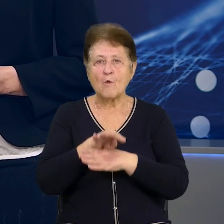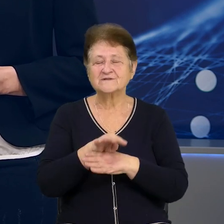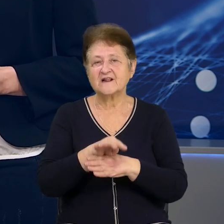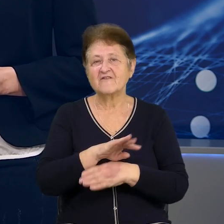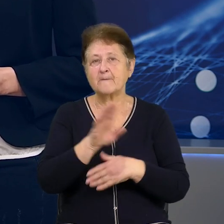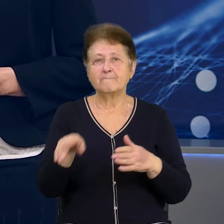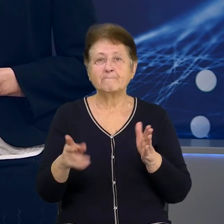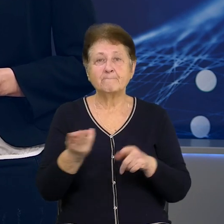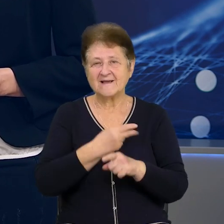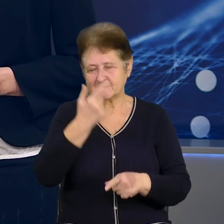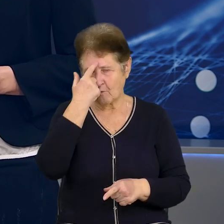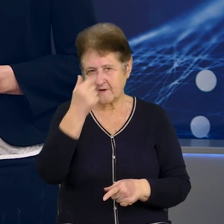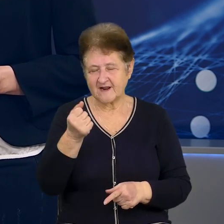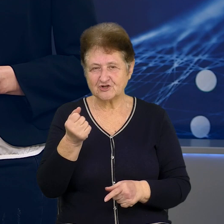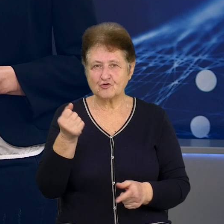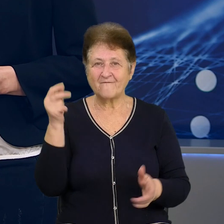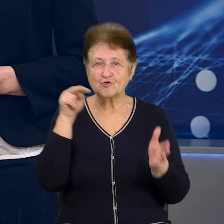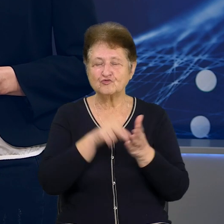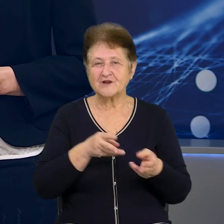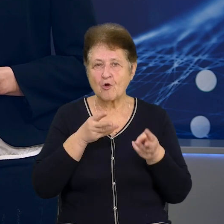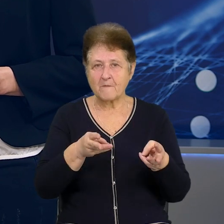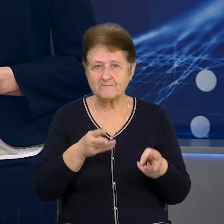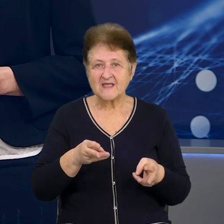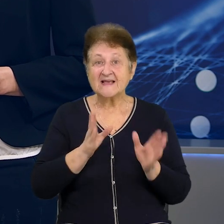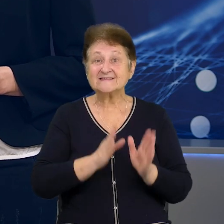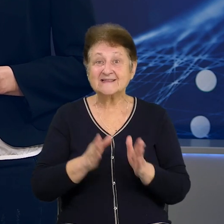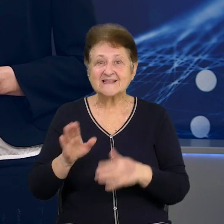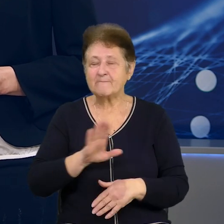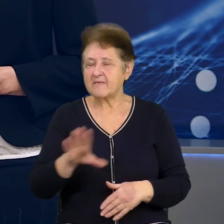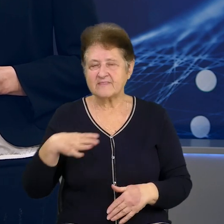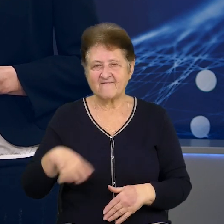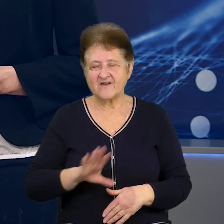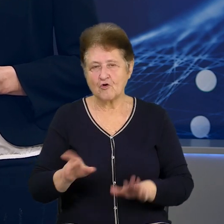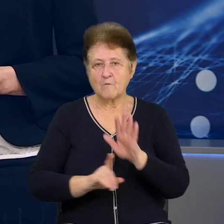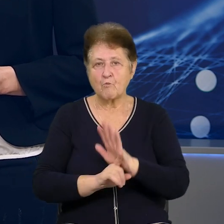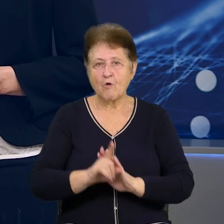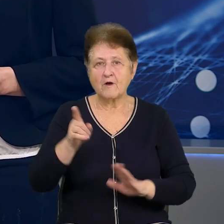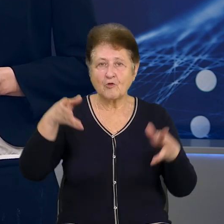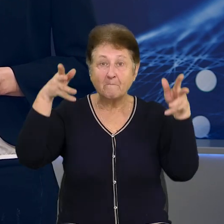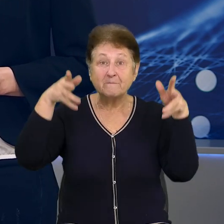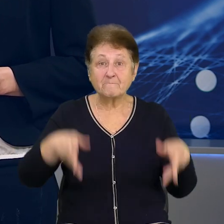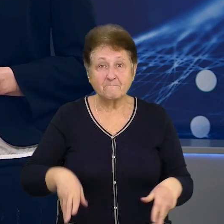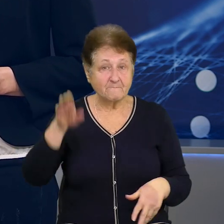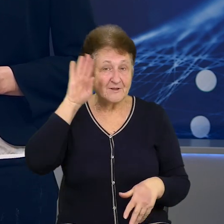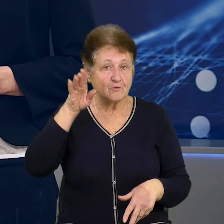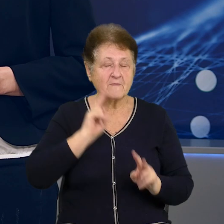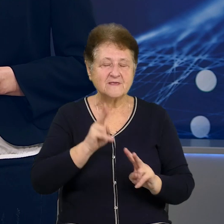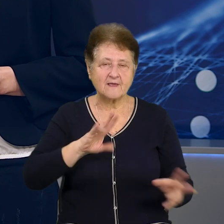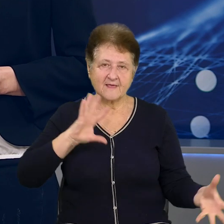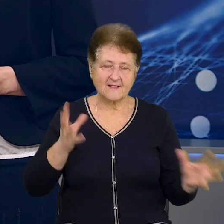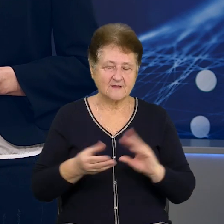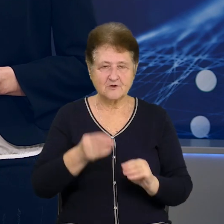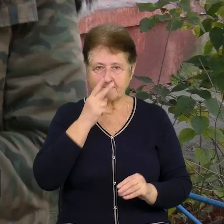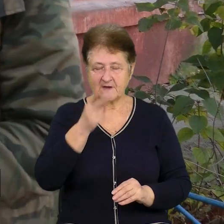попередження увімкнули опалення. Система не витримала і почало підтоплювати поверх за поверхом. Які наслідки бачила наша